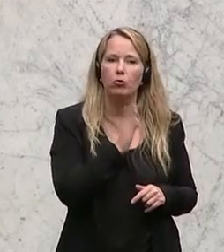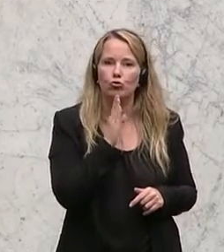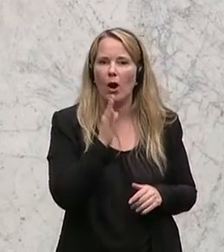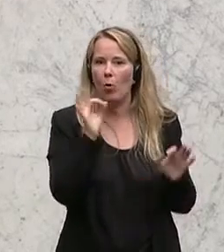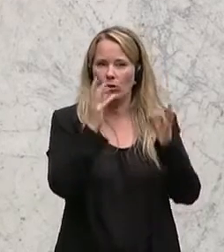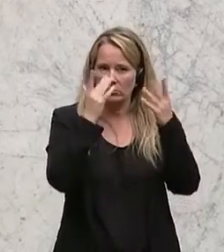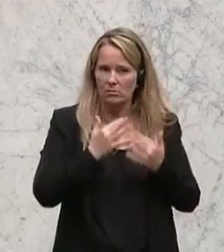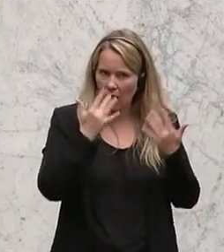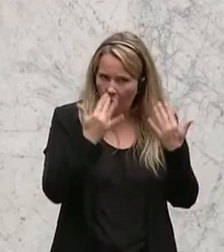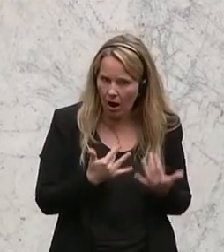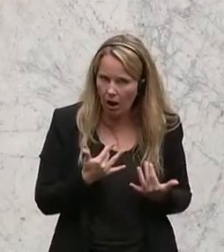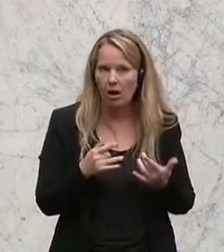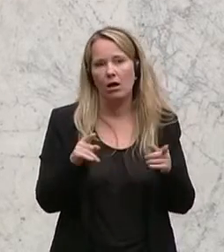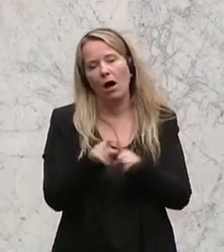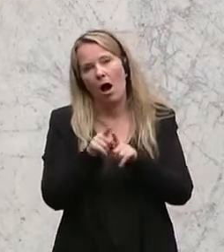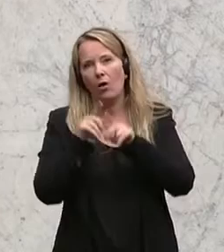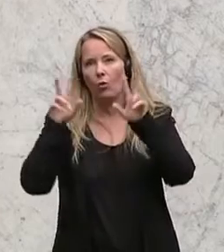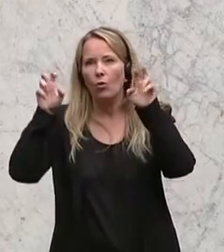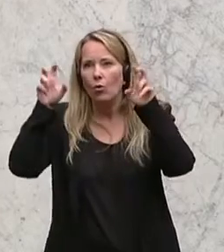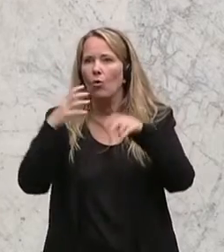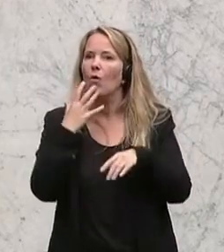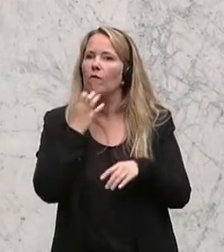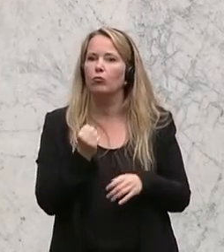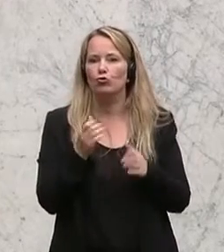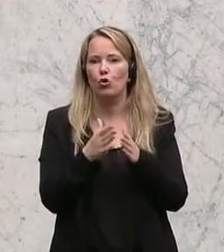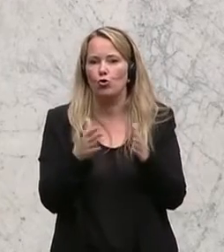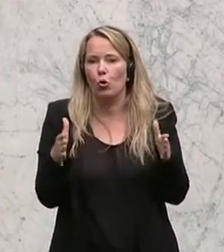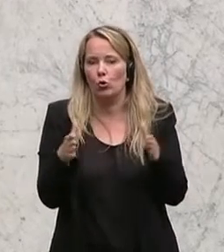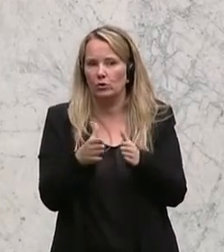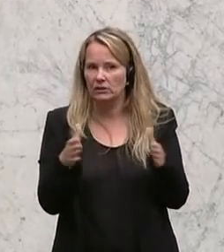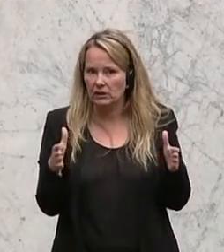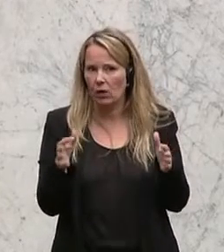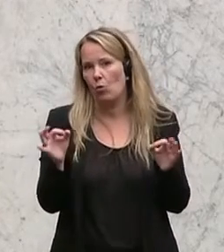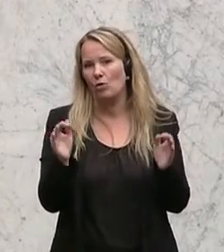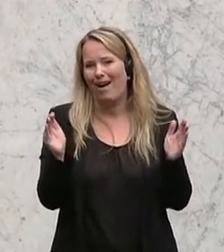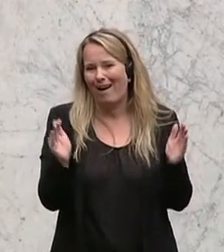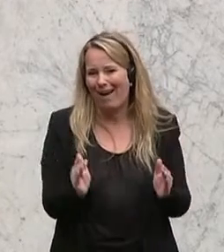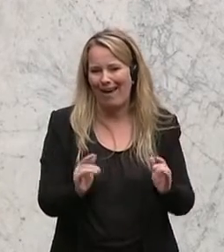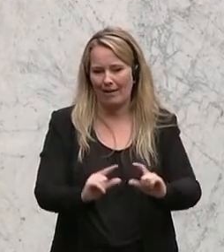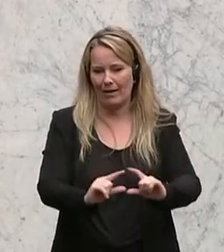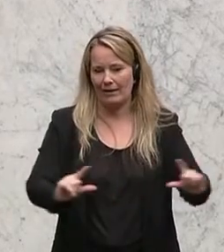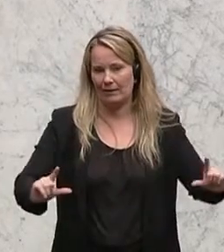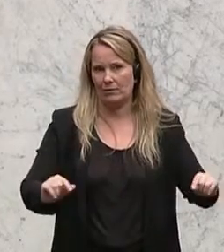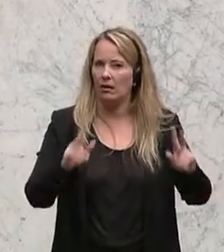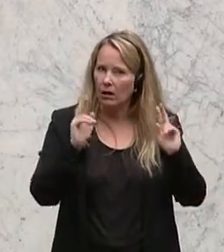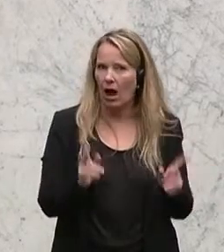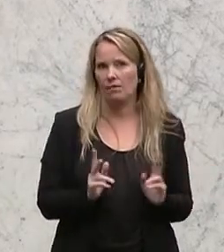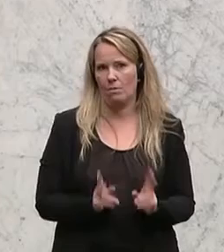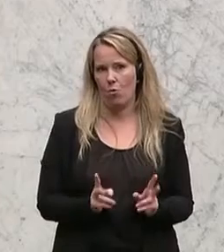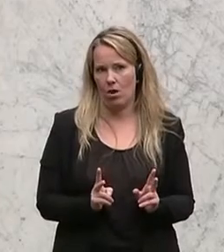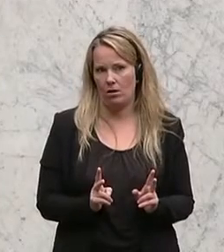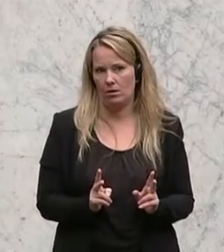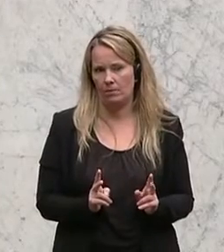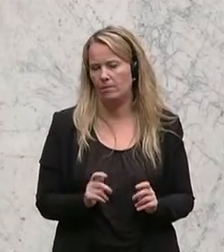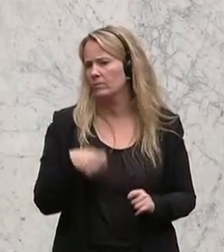Zahlenkombination, sondern auch eine unter Anführungszeichen Wunschgröße beispielsweise kleinere Kennzeichen vorne haben kann. Es